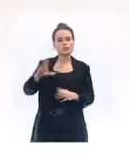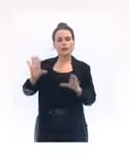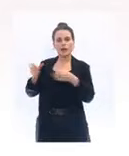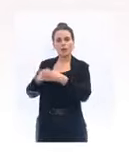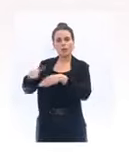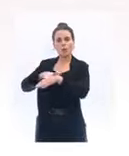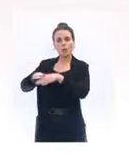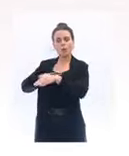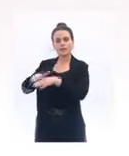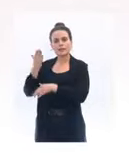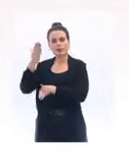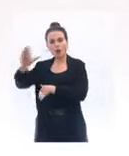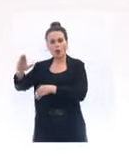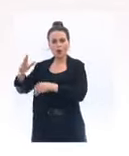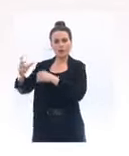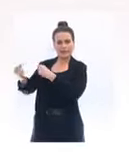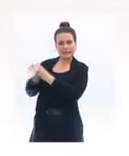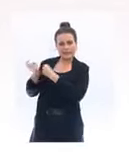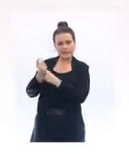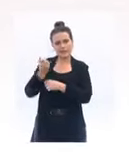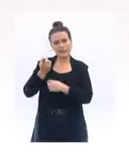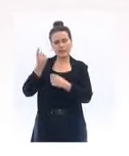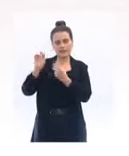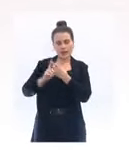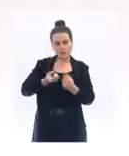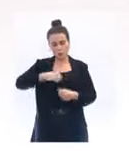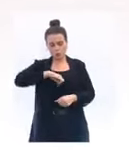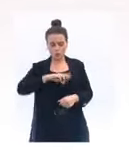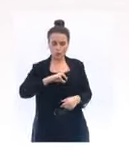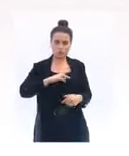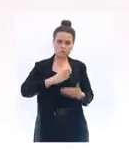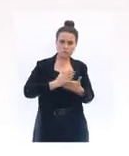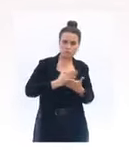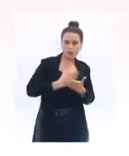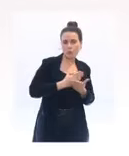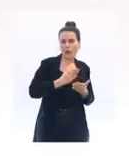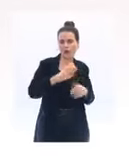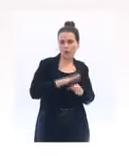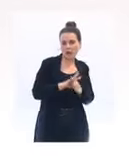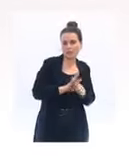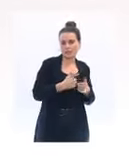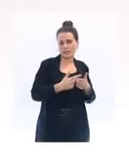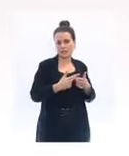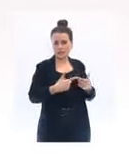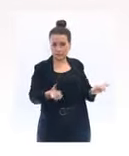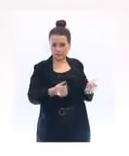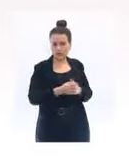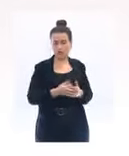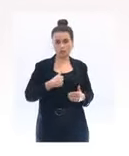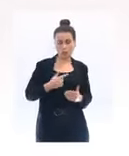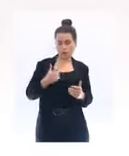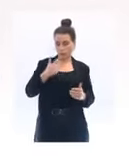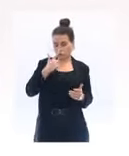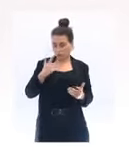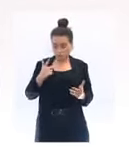'imprévoyance et autres. Vous savez, je suis serein et tout à fait mobilisé.